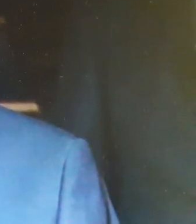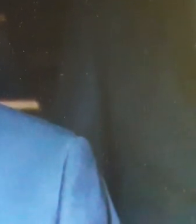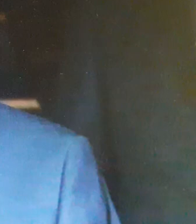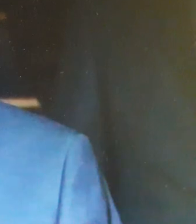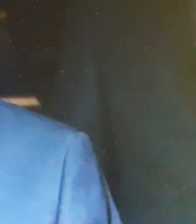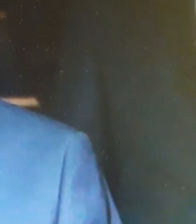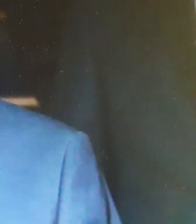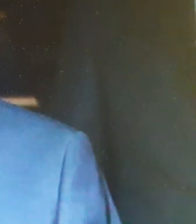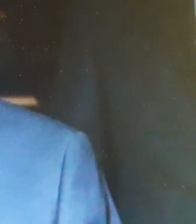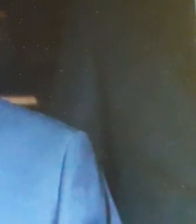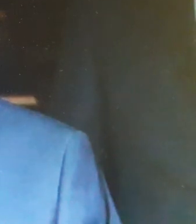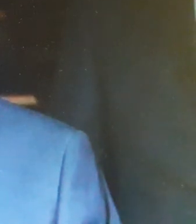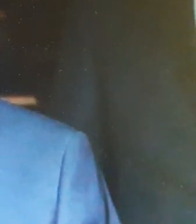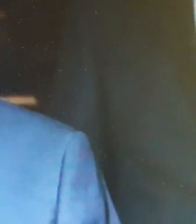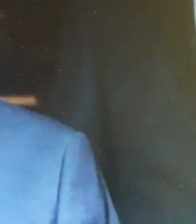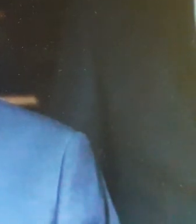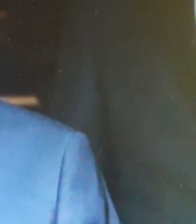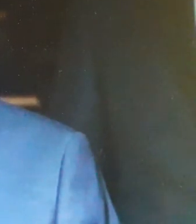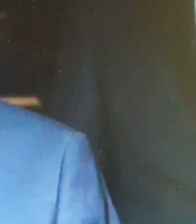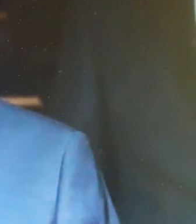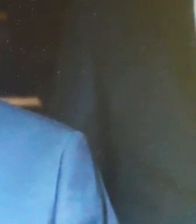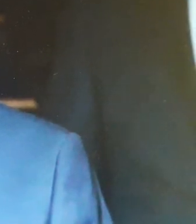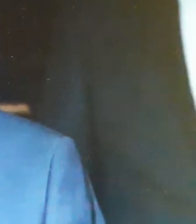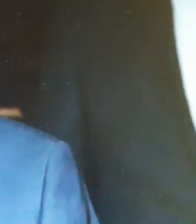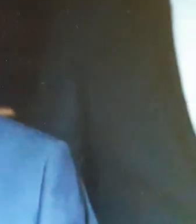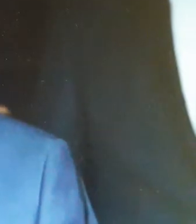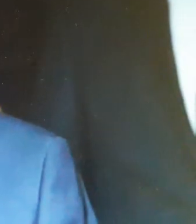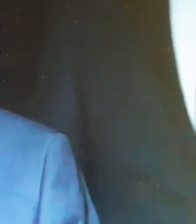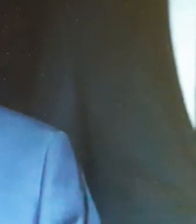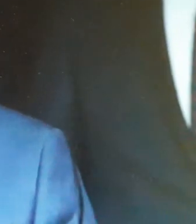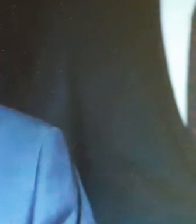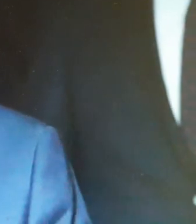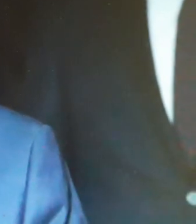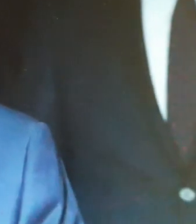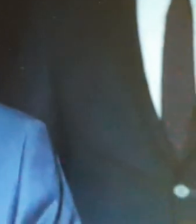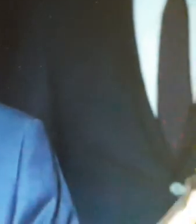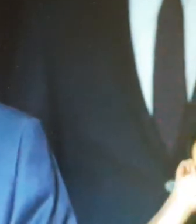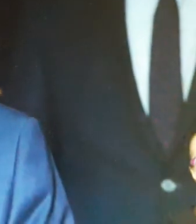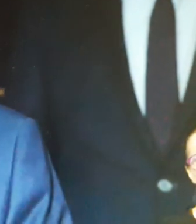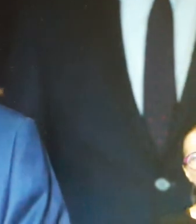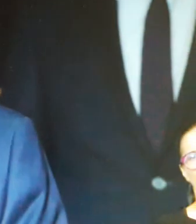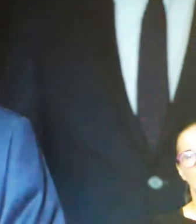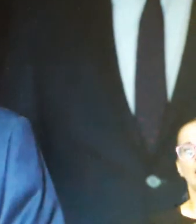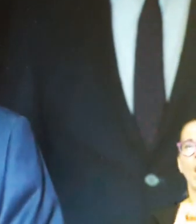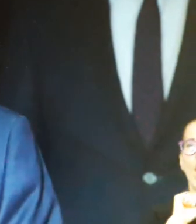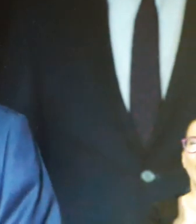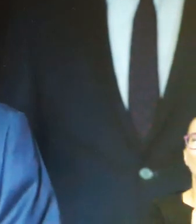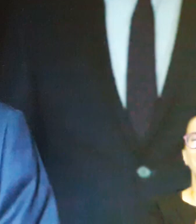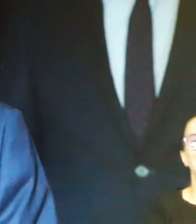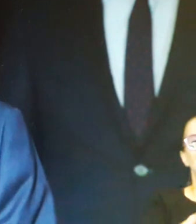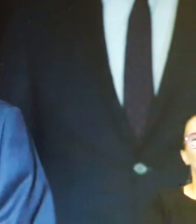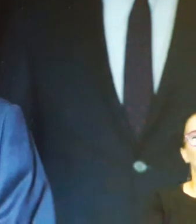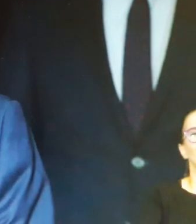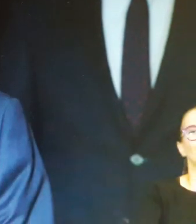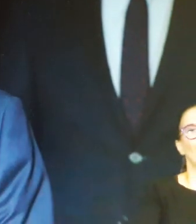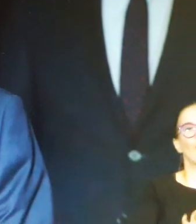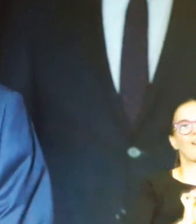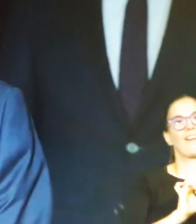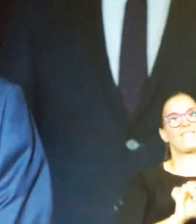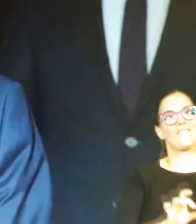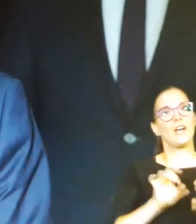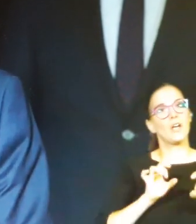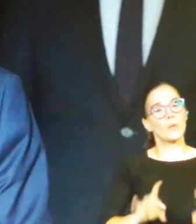tak tak činím. A jedna, s plným vědomím na začátku vypovědní epidemie jsem